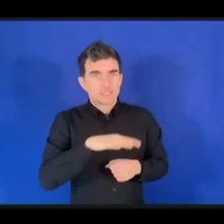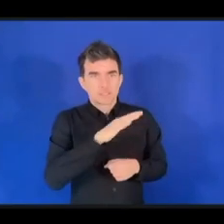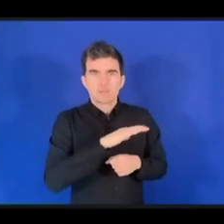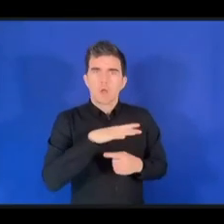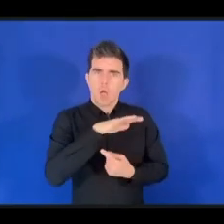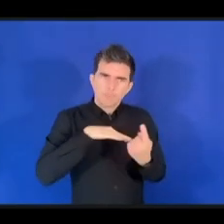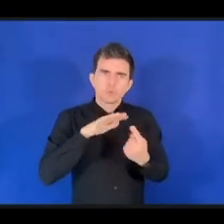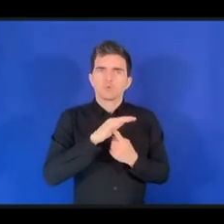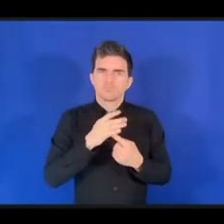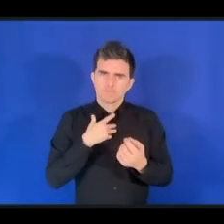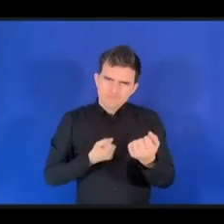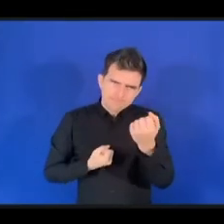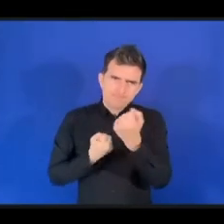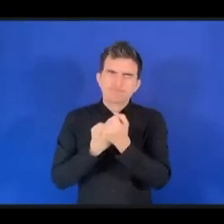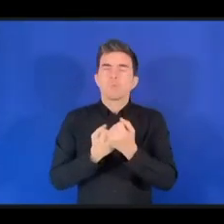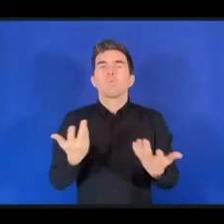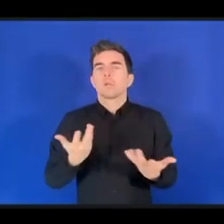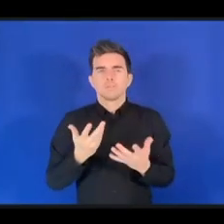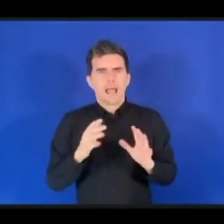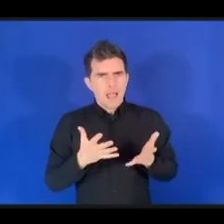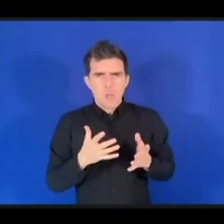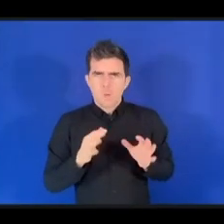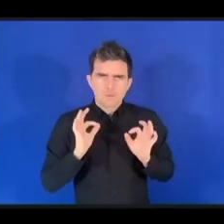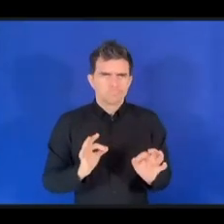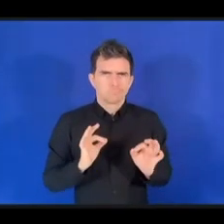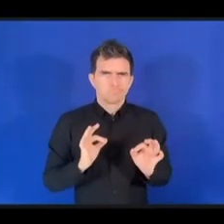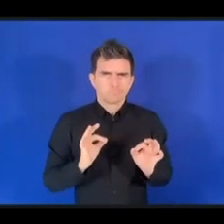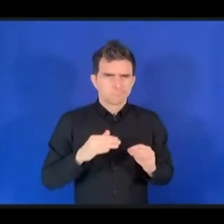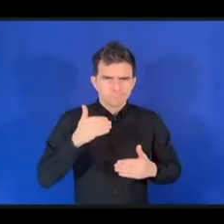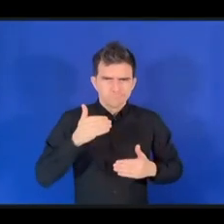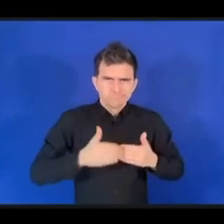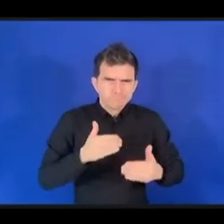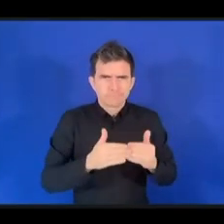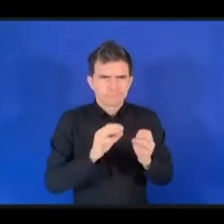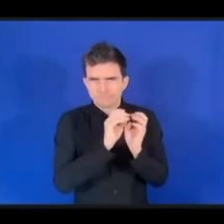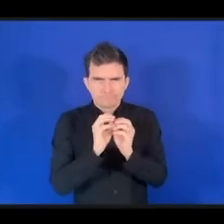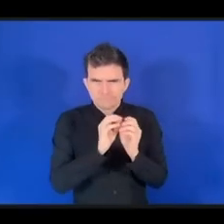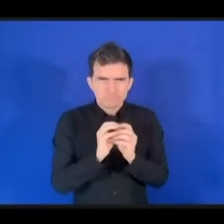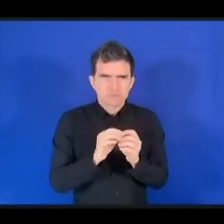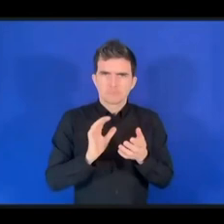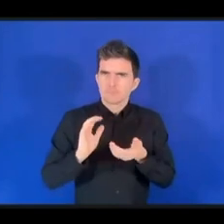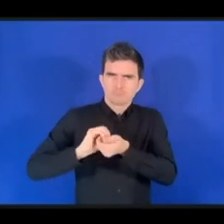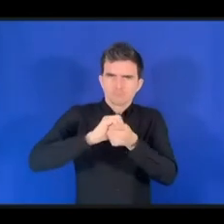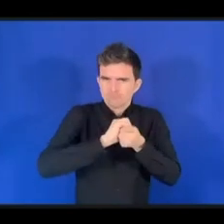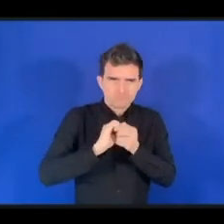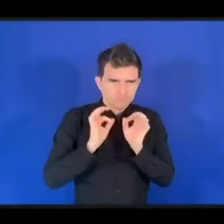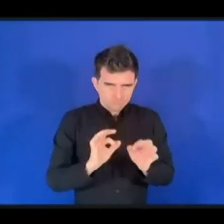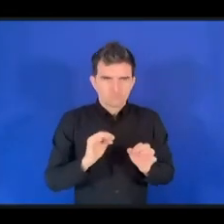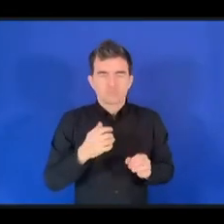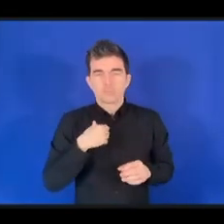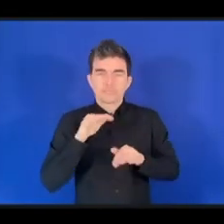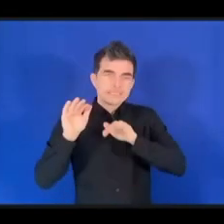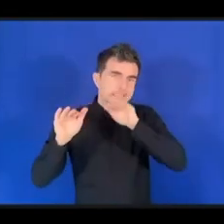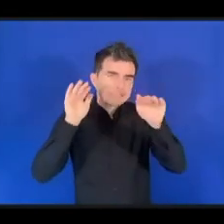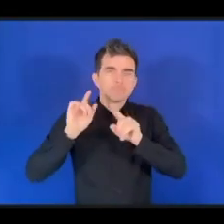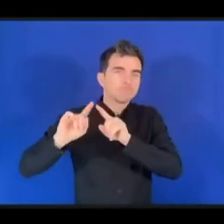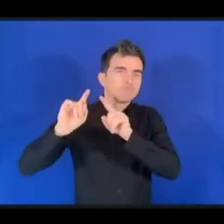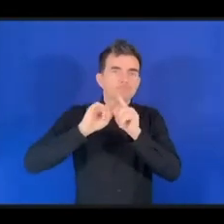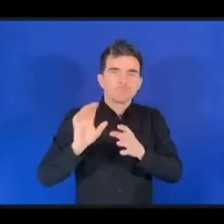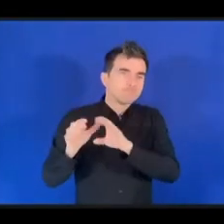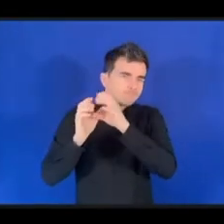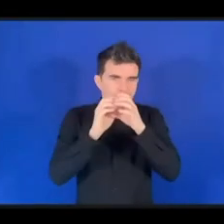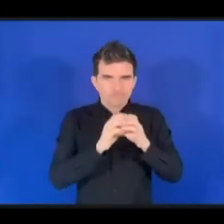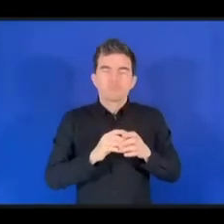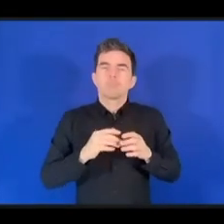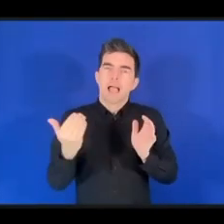заинтересованных сторон очень важного. Призываем все заинтересованные стороны вновь продемонстрировать свою приверженность и